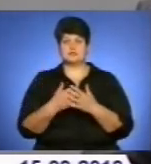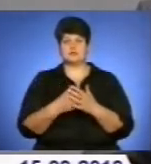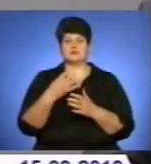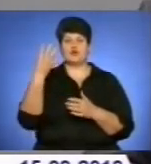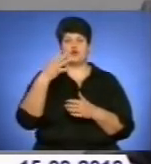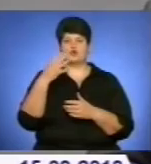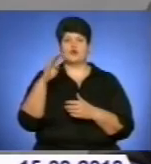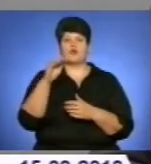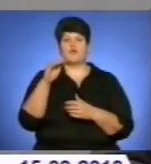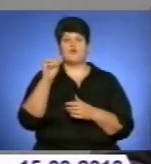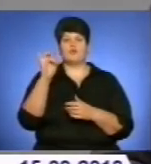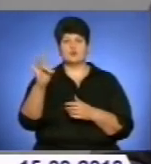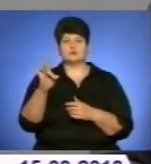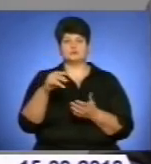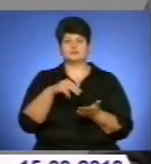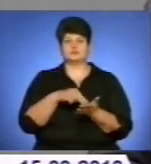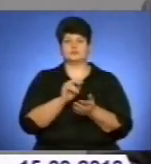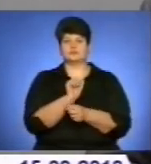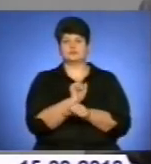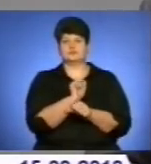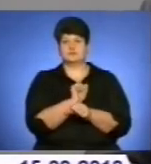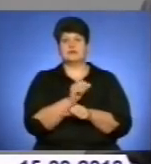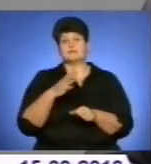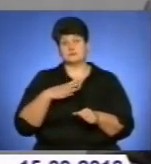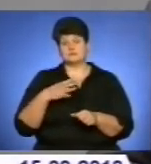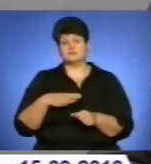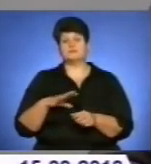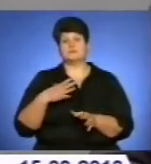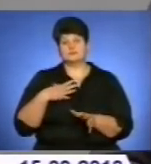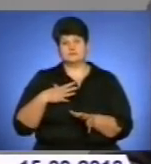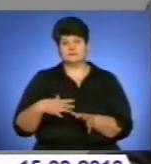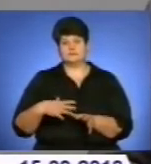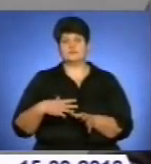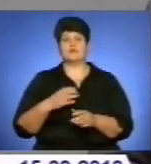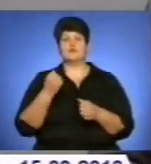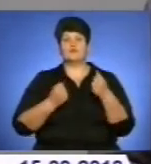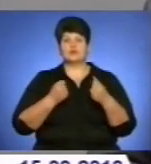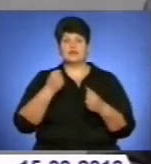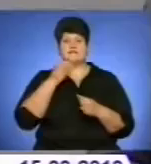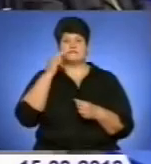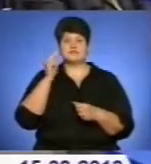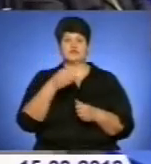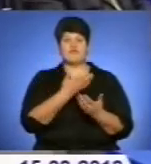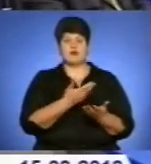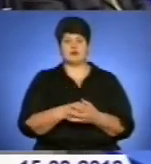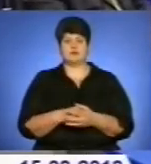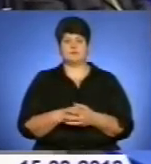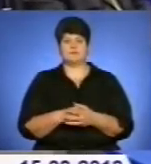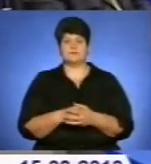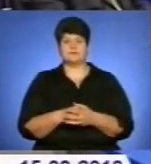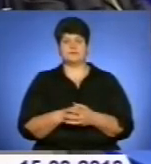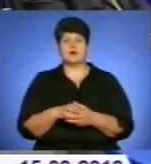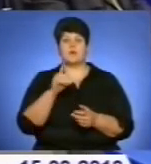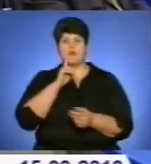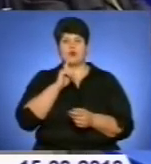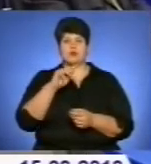їхні кабіни якраз для цього приспособлені, перечекати. Я думаю, завтра до кінця дня будуть, сьогодні в